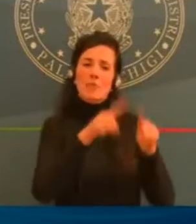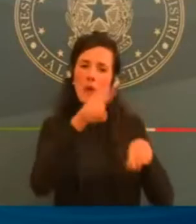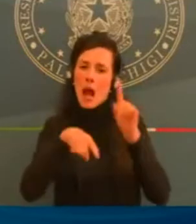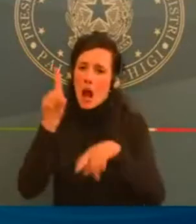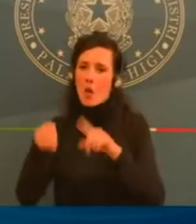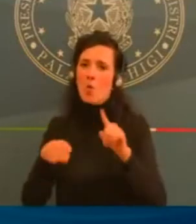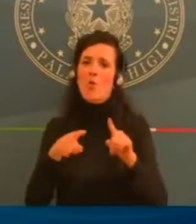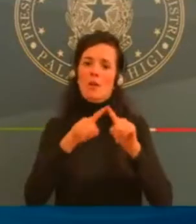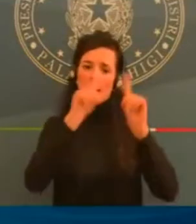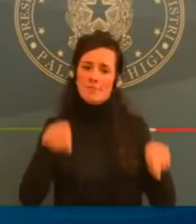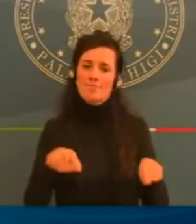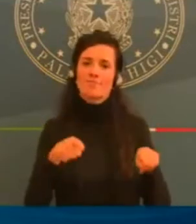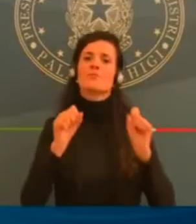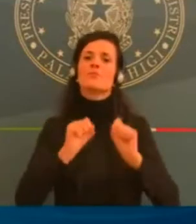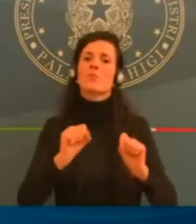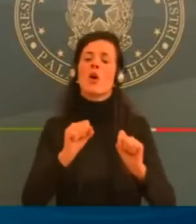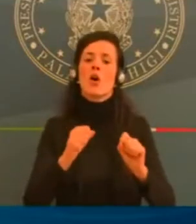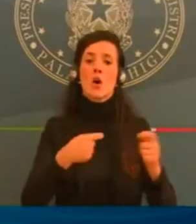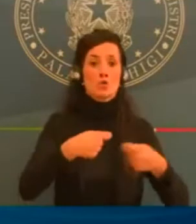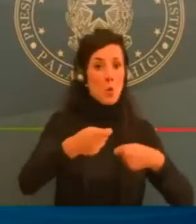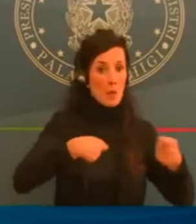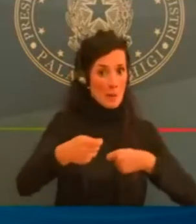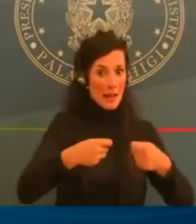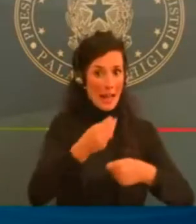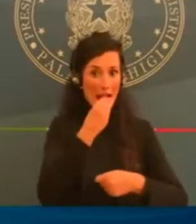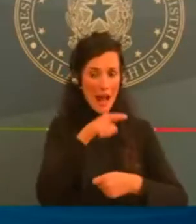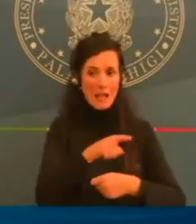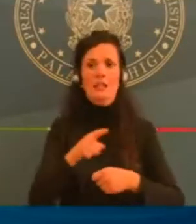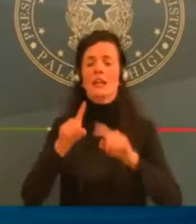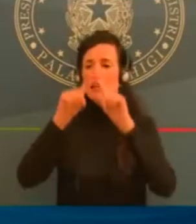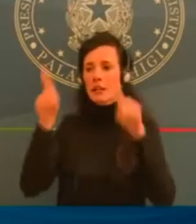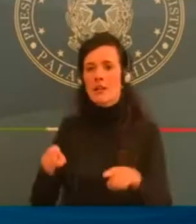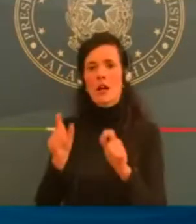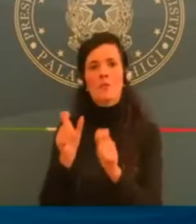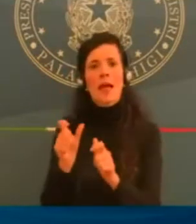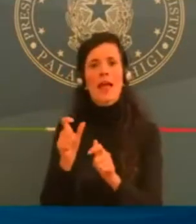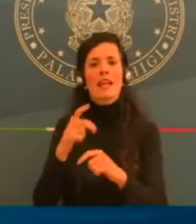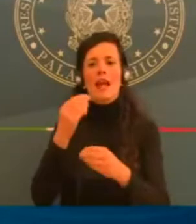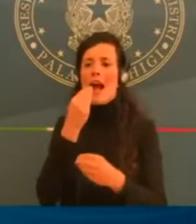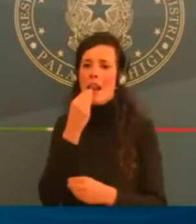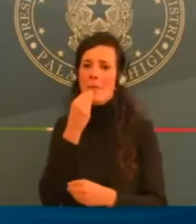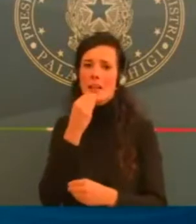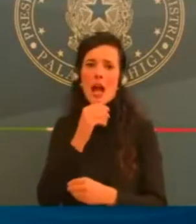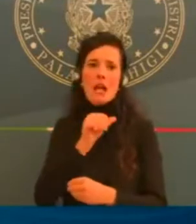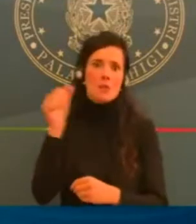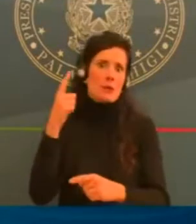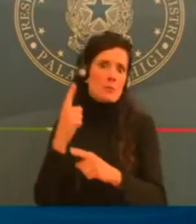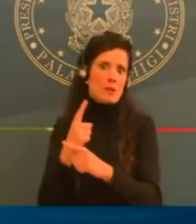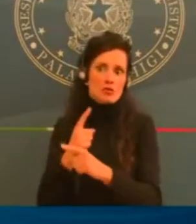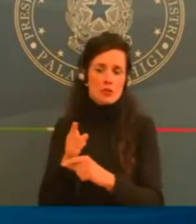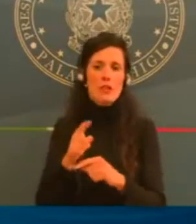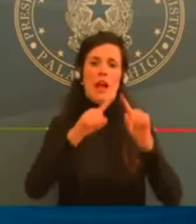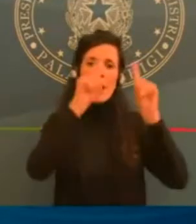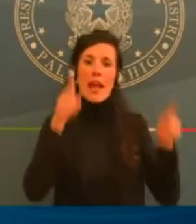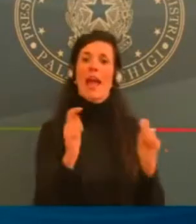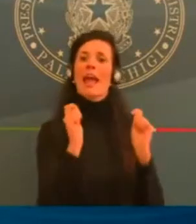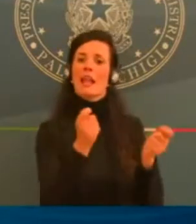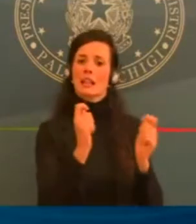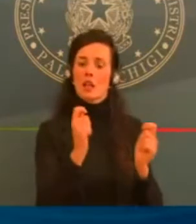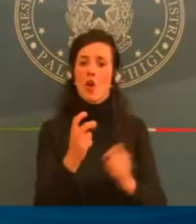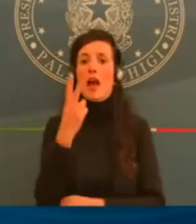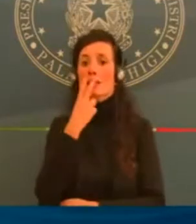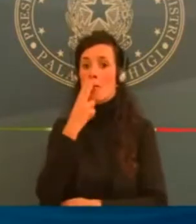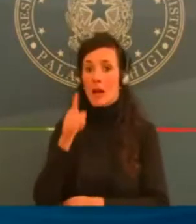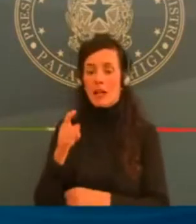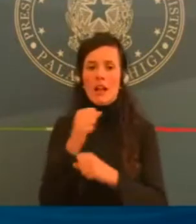tabaccherie, farmacie e parafarmacie, lavanderie, parrucchieri e barbieri. Peraltro le chiese e i